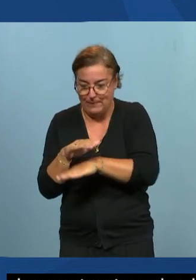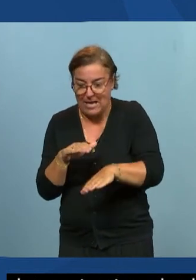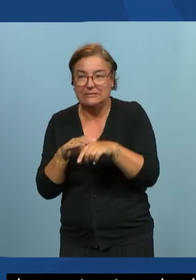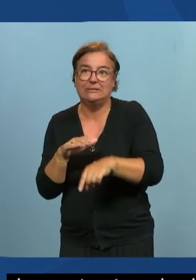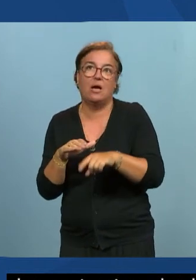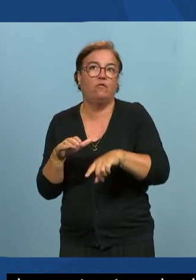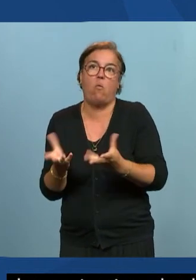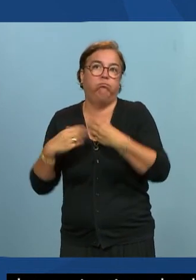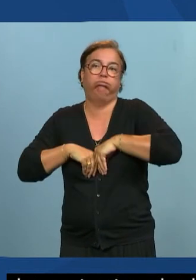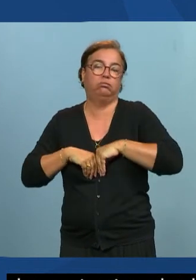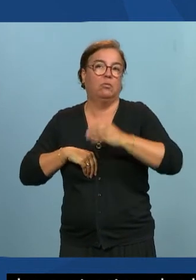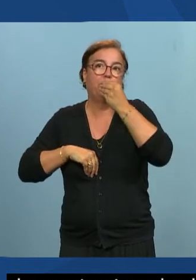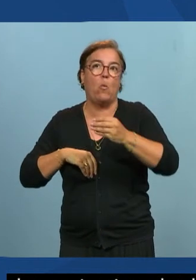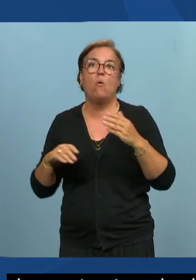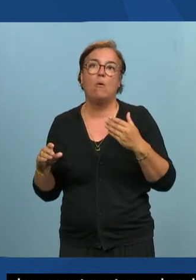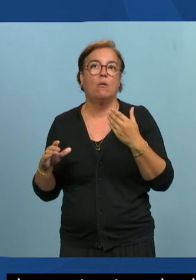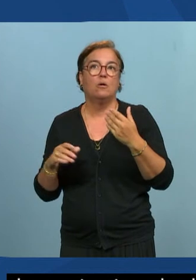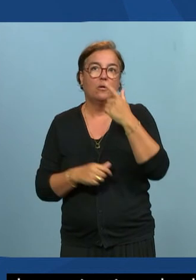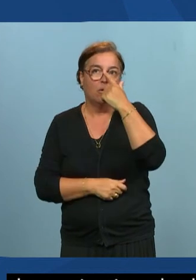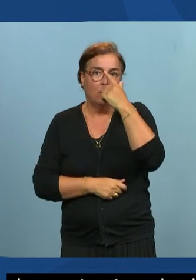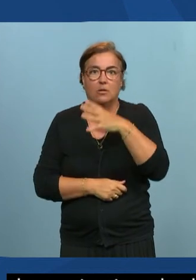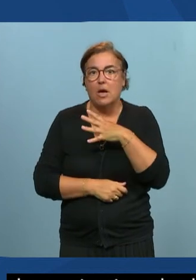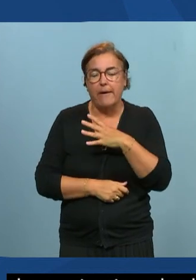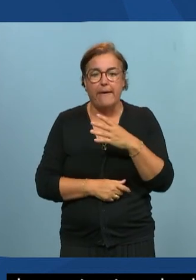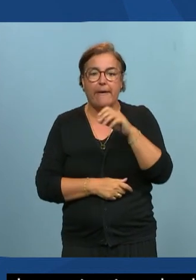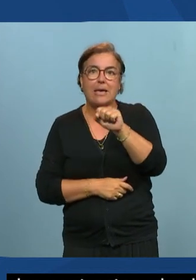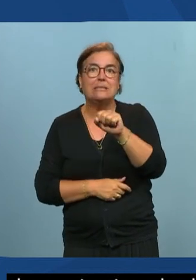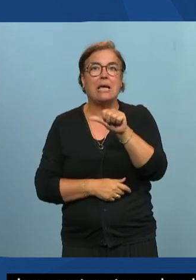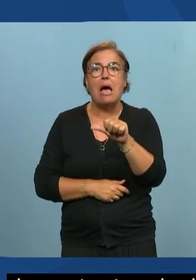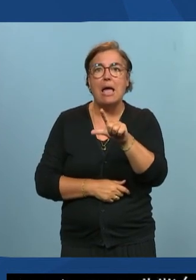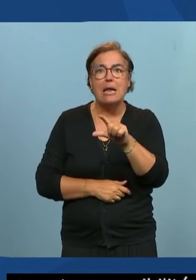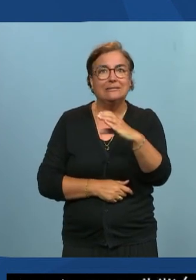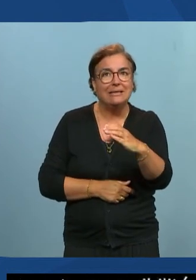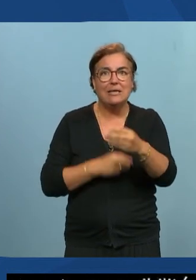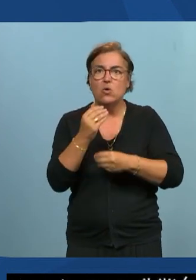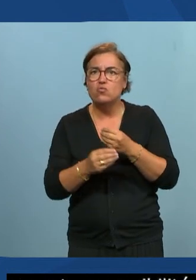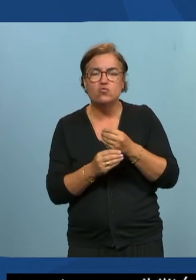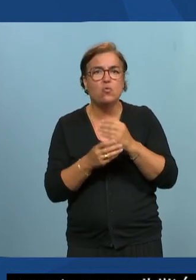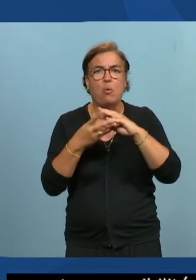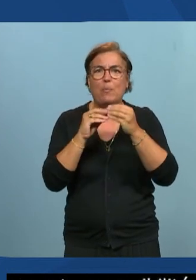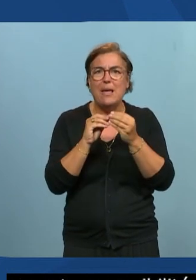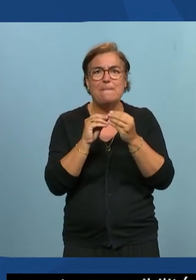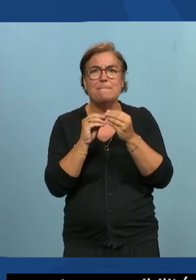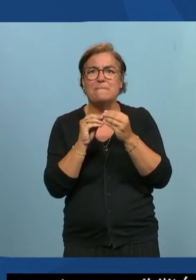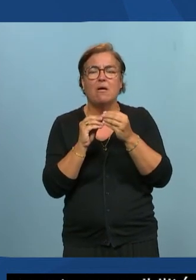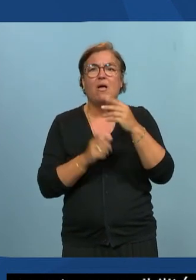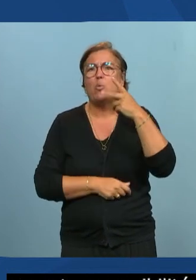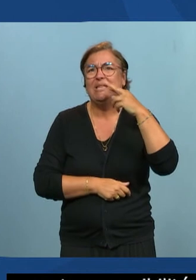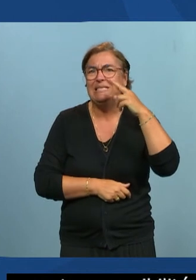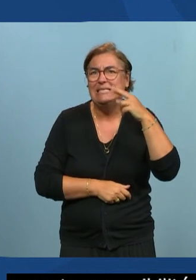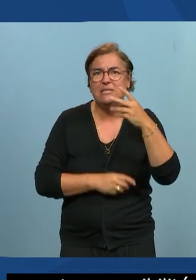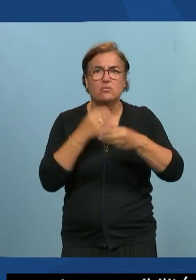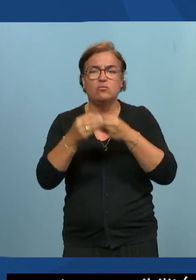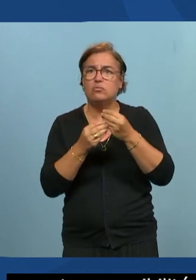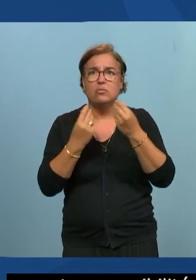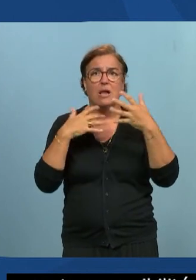FALC enfin le FALC les problématiques spécifiques d'intégration les 10 enfin il y a des tas de choses à faire mais